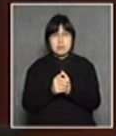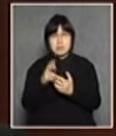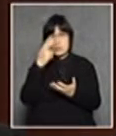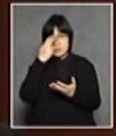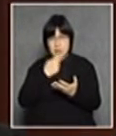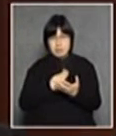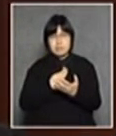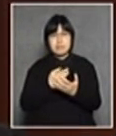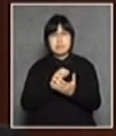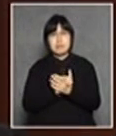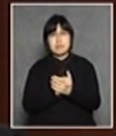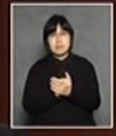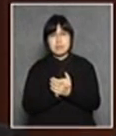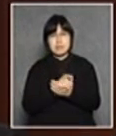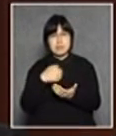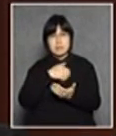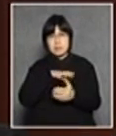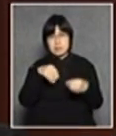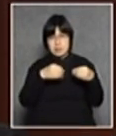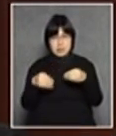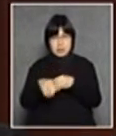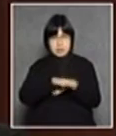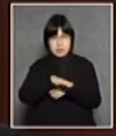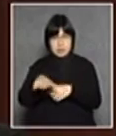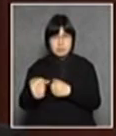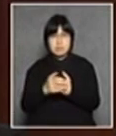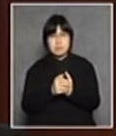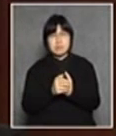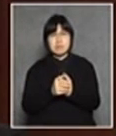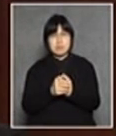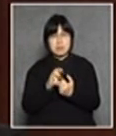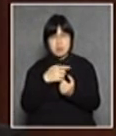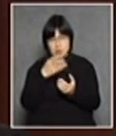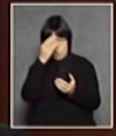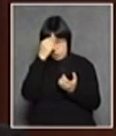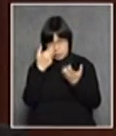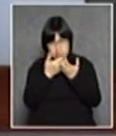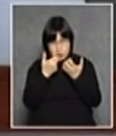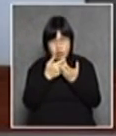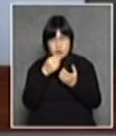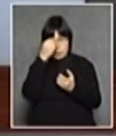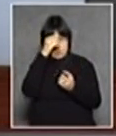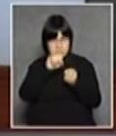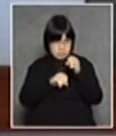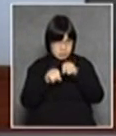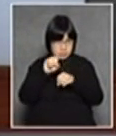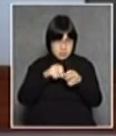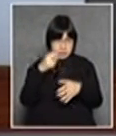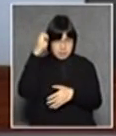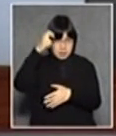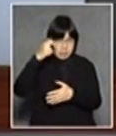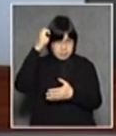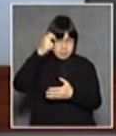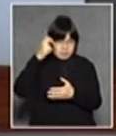傷我們在這裡教我們的小蚊仔要學數學學理性學理智